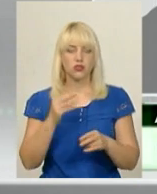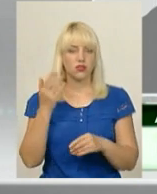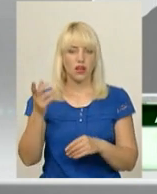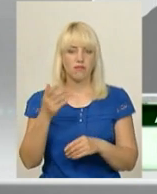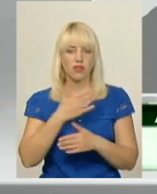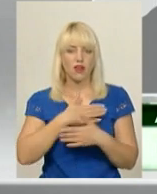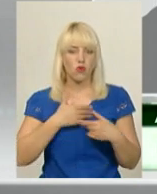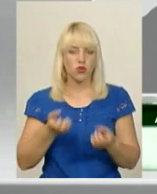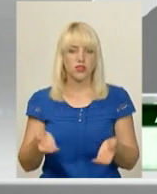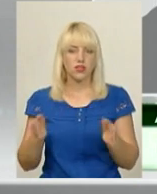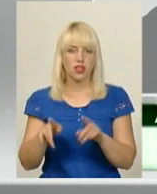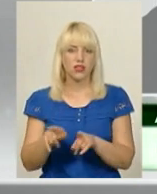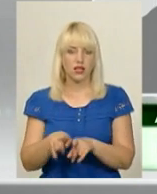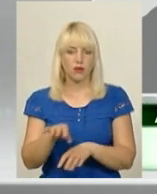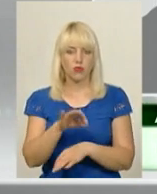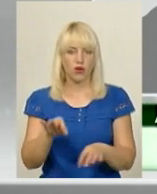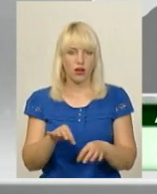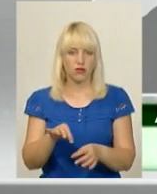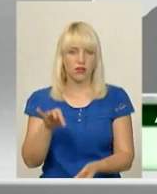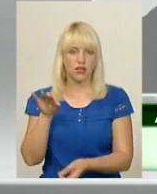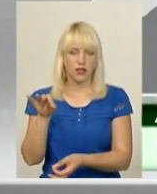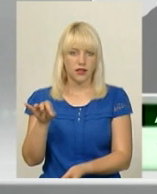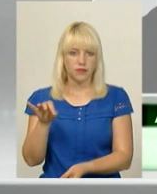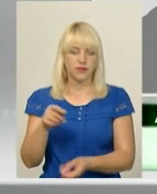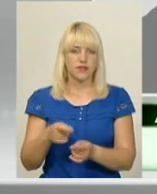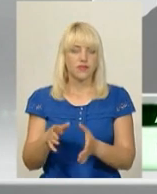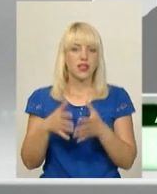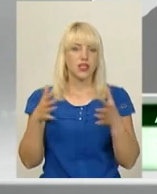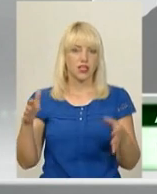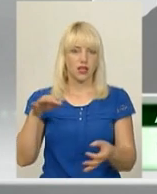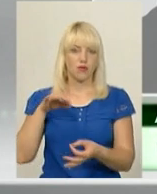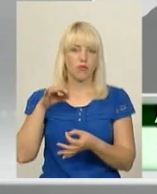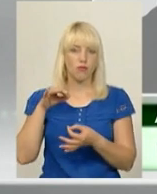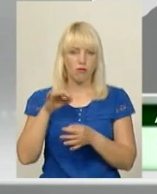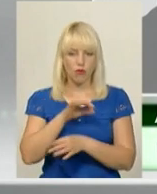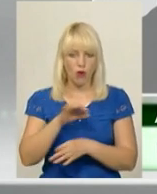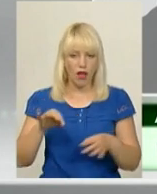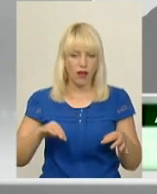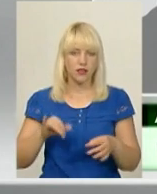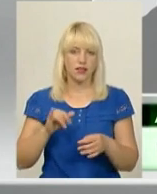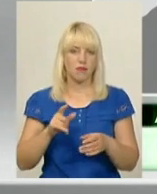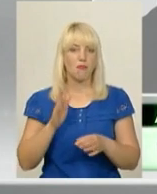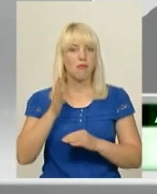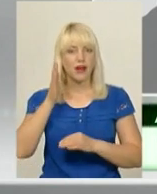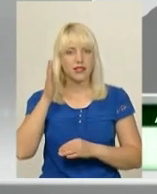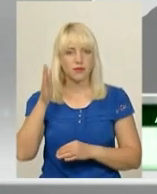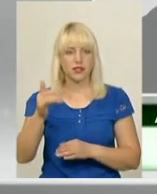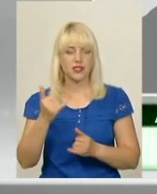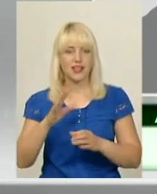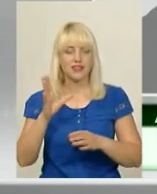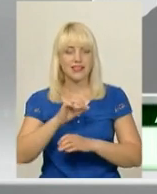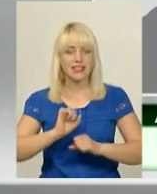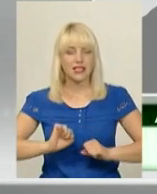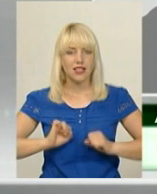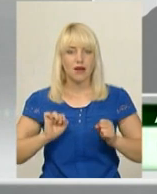хоче залишати цей проєкт. Він великий проєкт, перспективний і зараз всі намагаються